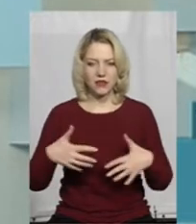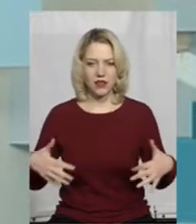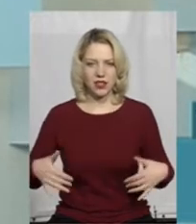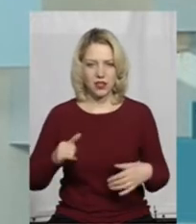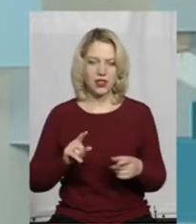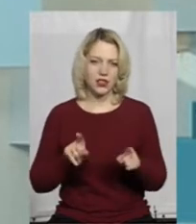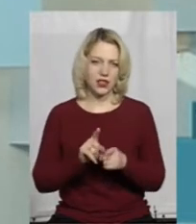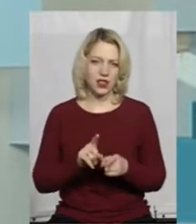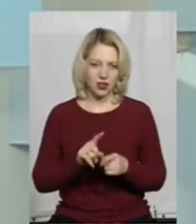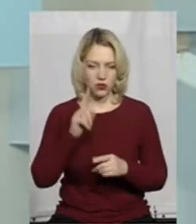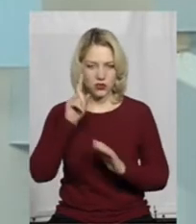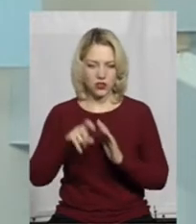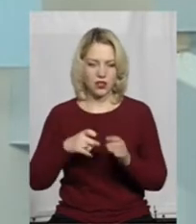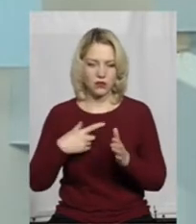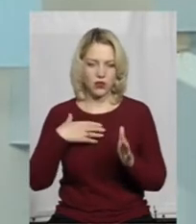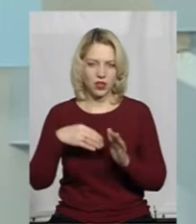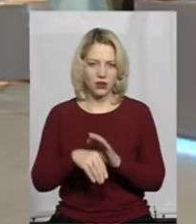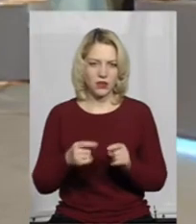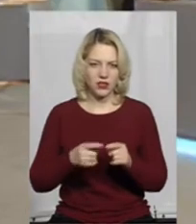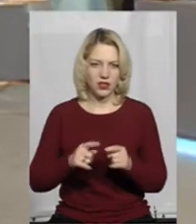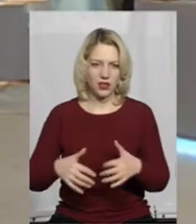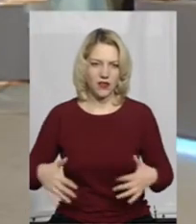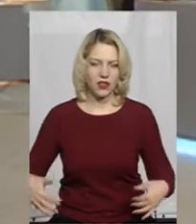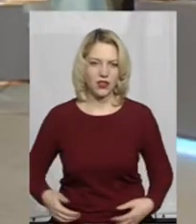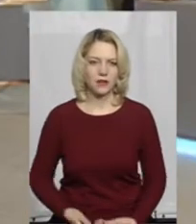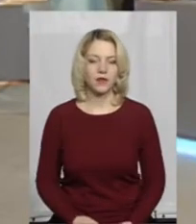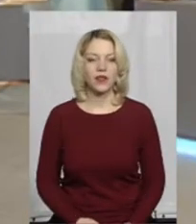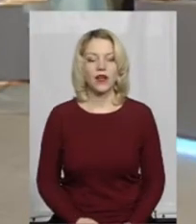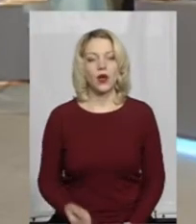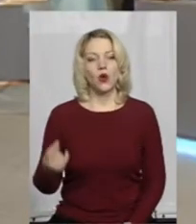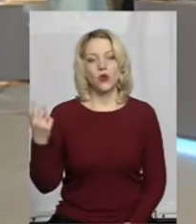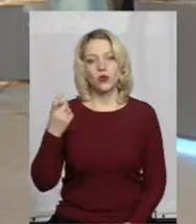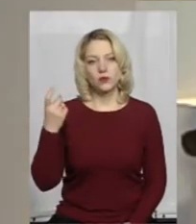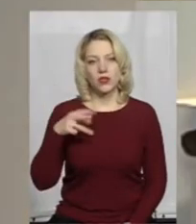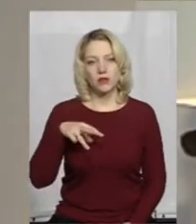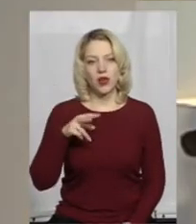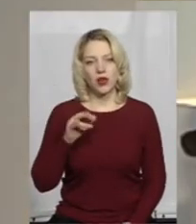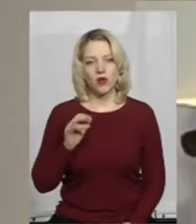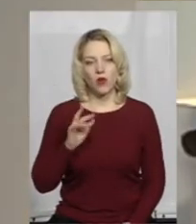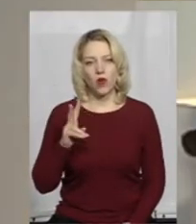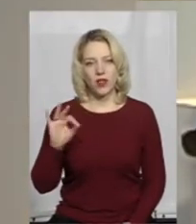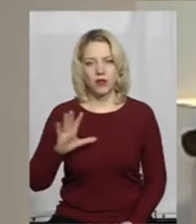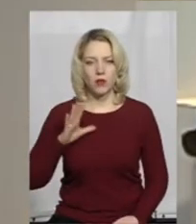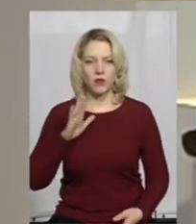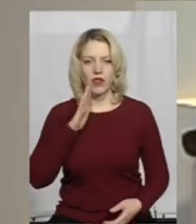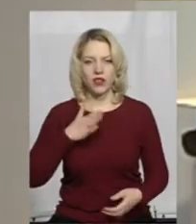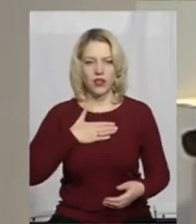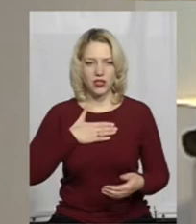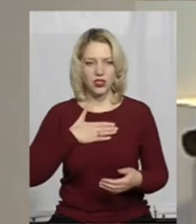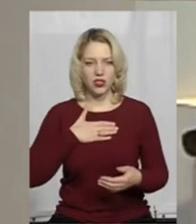чином, ми узнали про загибель дами і тварини. У господарстві Миколи Раджковського побували